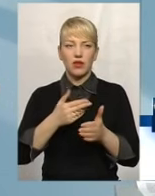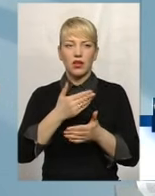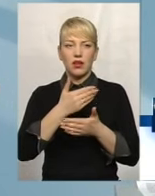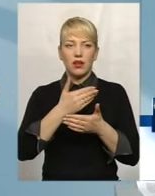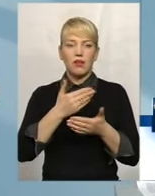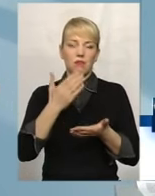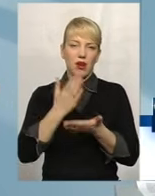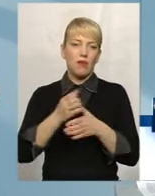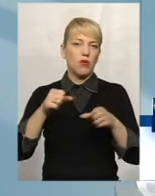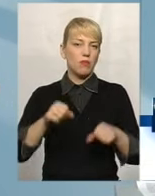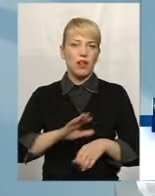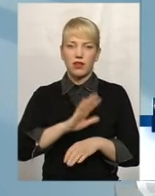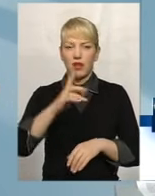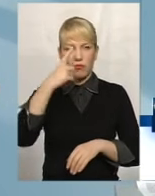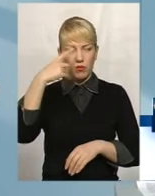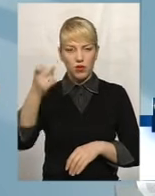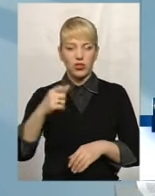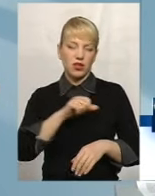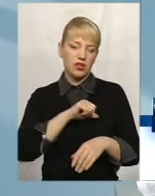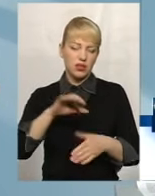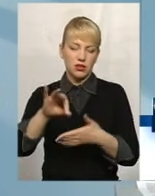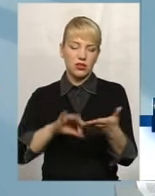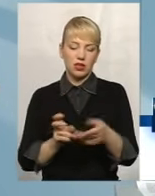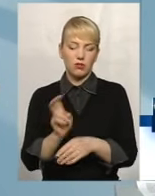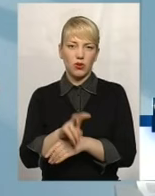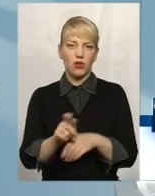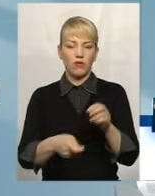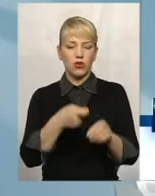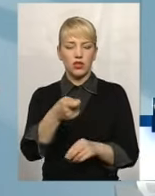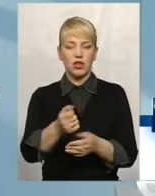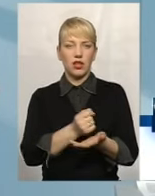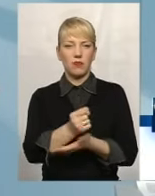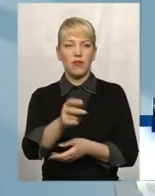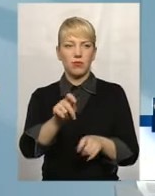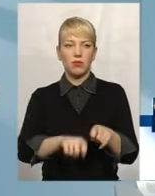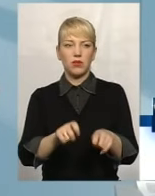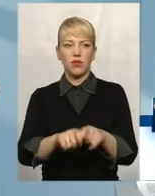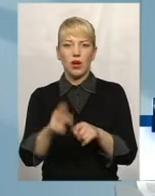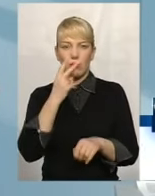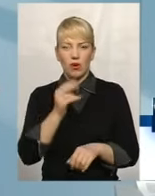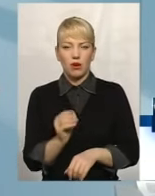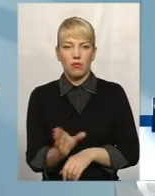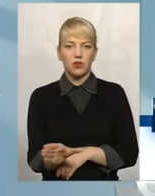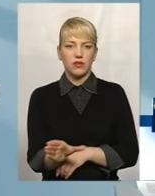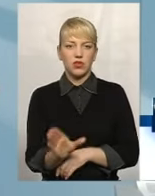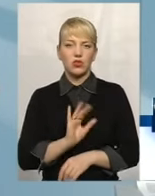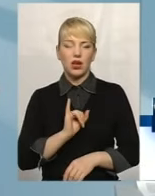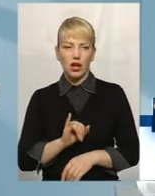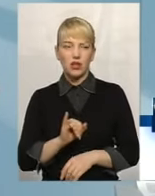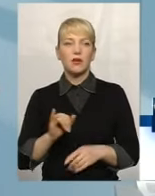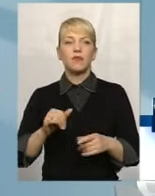зразу приходити на підприємство, чи за фізичної особи, вручати направлення про перевірку, показувати посвідчення і